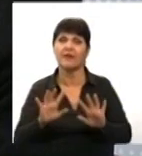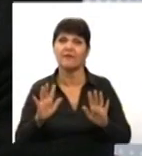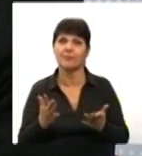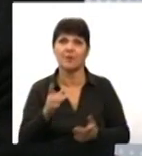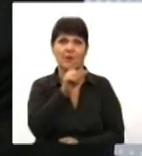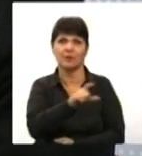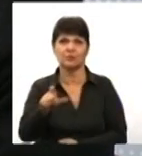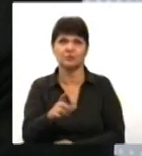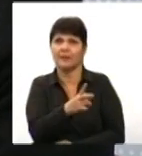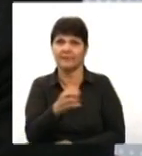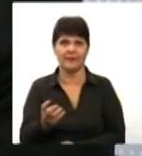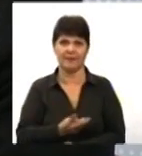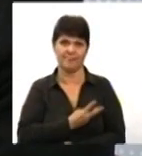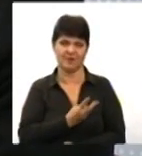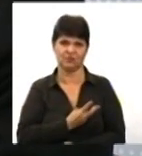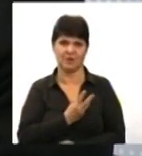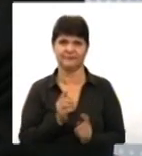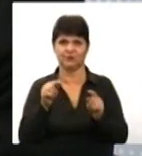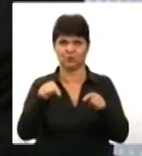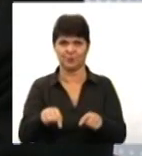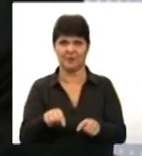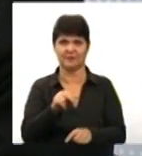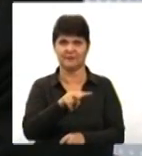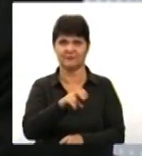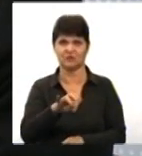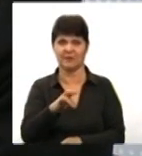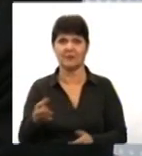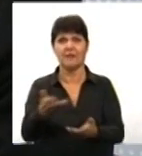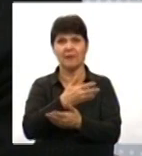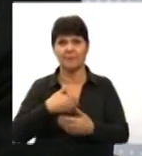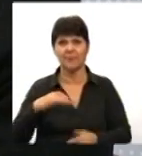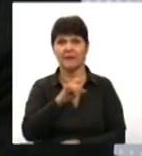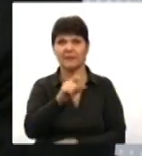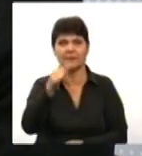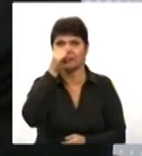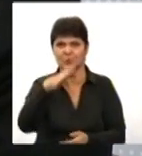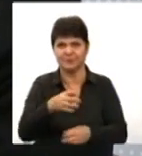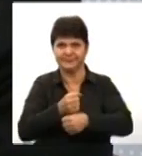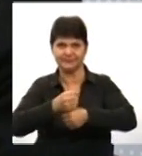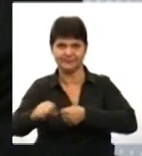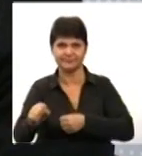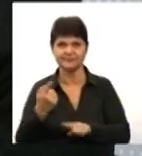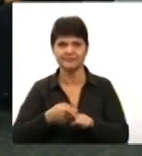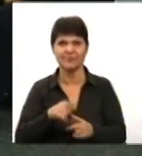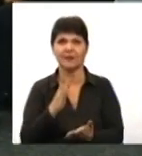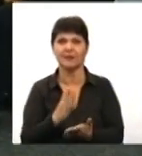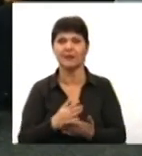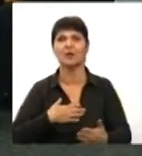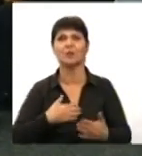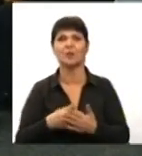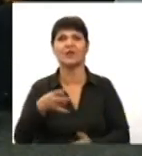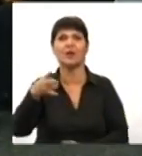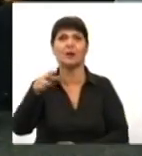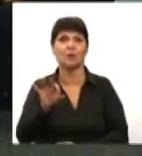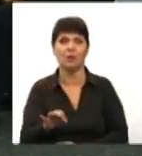не бажають вступати в членні організації і ми їх до того не можемо примусити, тому що це все є дуже добровільно. Тому